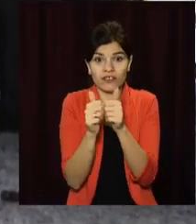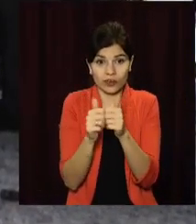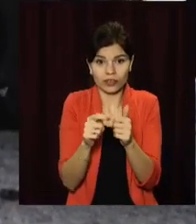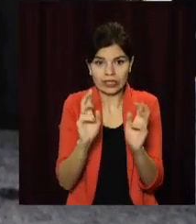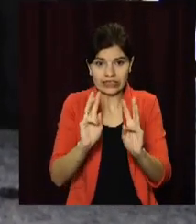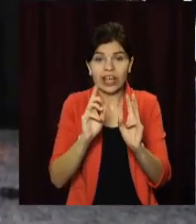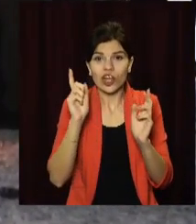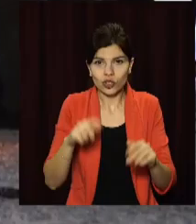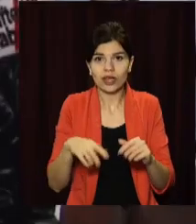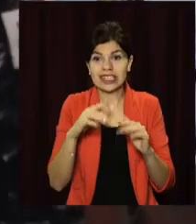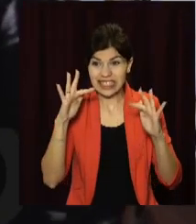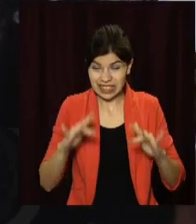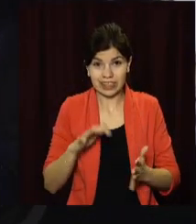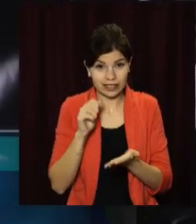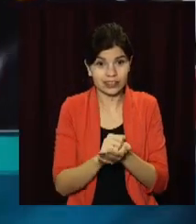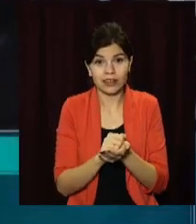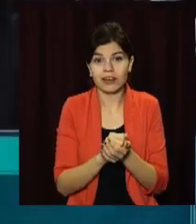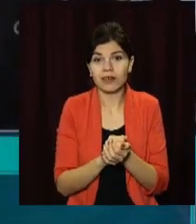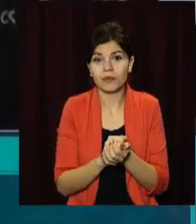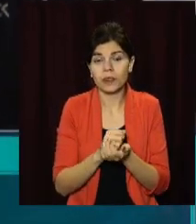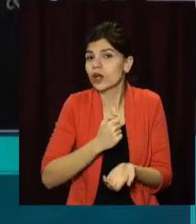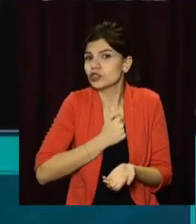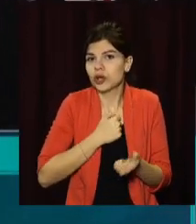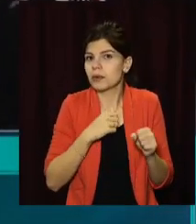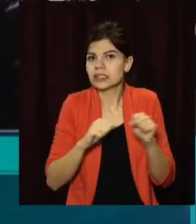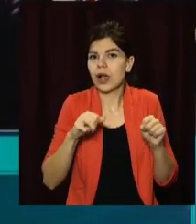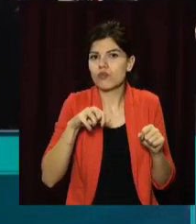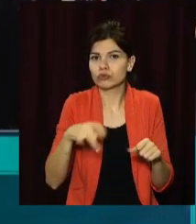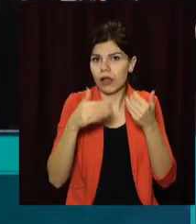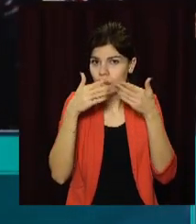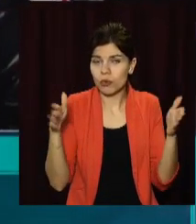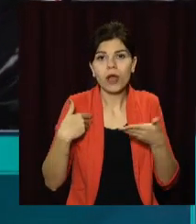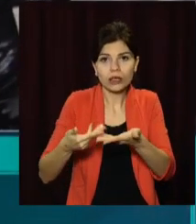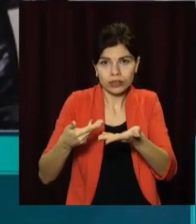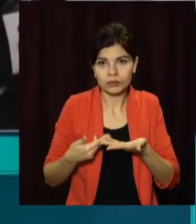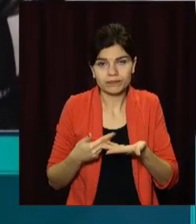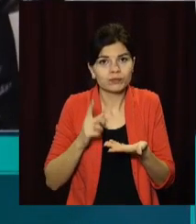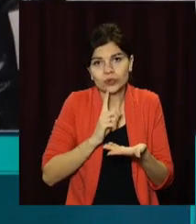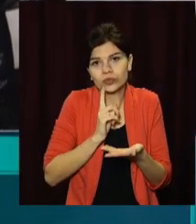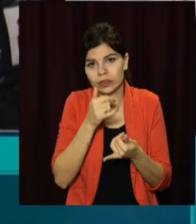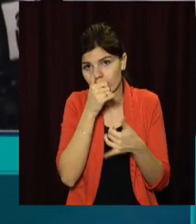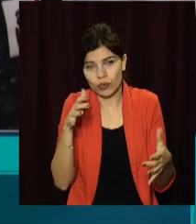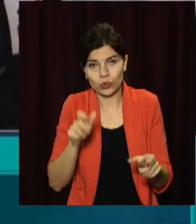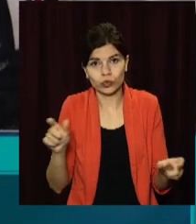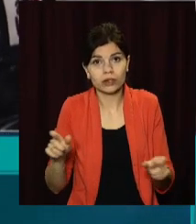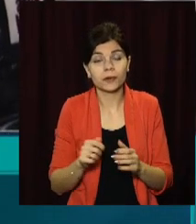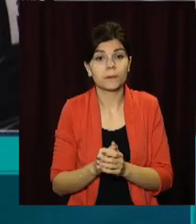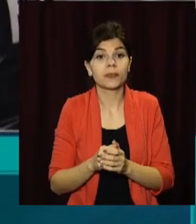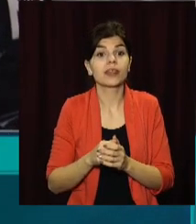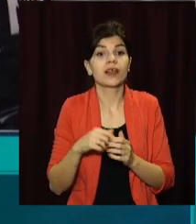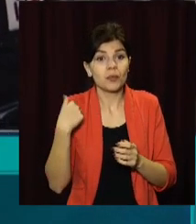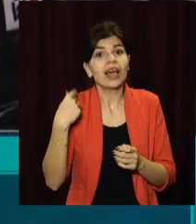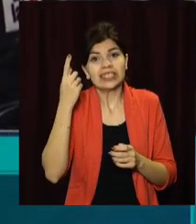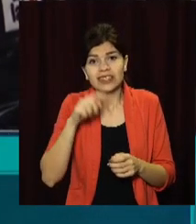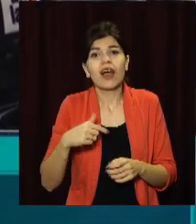в снігових заметах. На жаль, не можемо відкривати експозицію, тому не запрошуємо людей, які, ми знаємо,